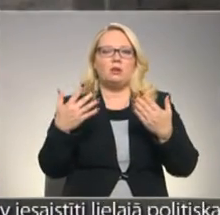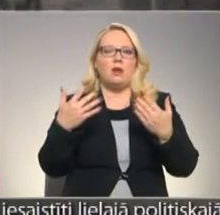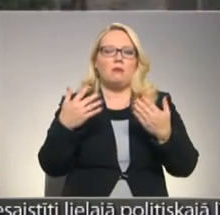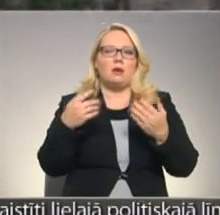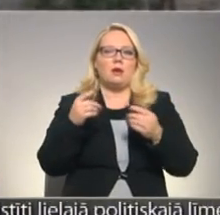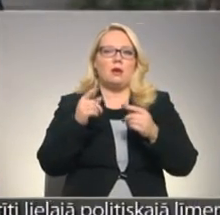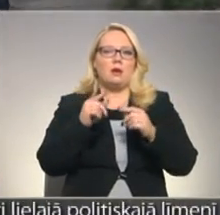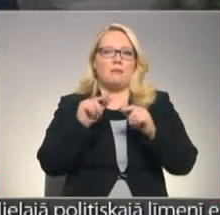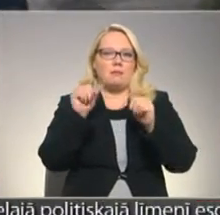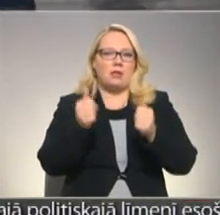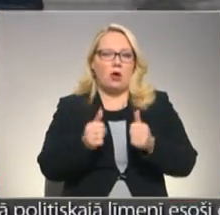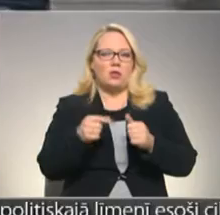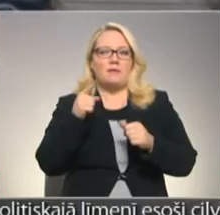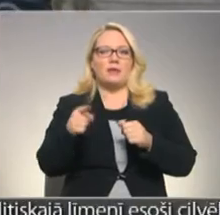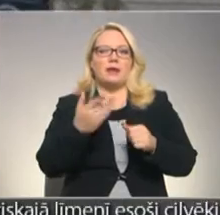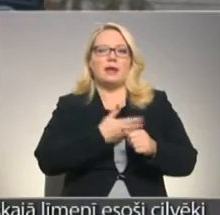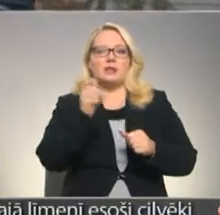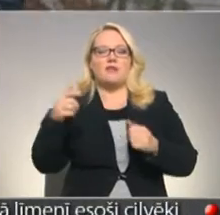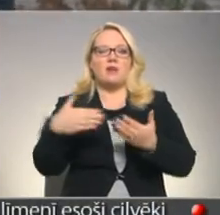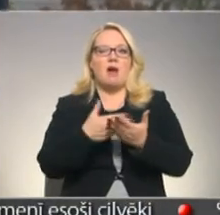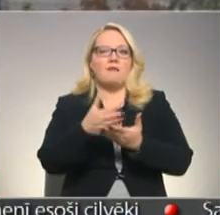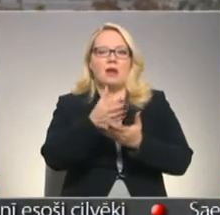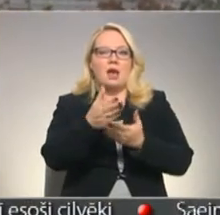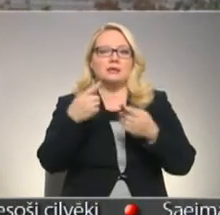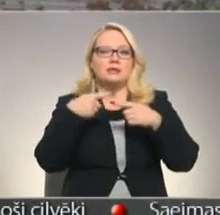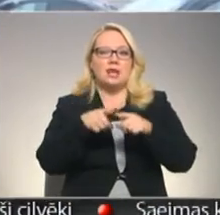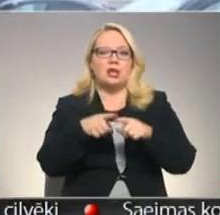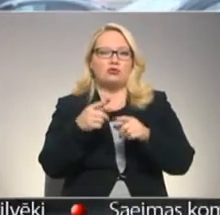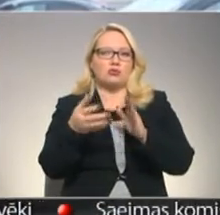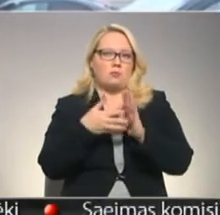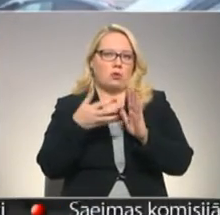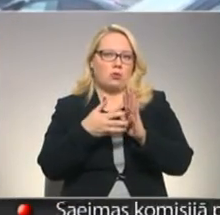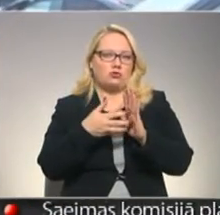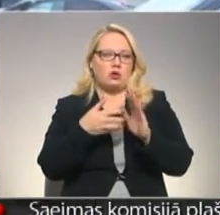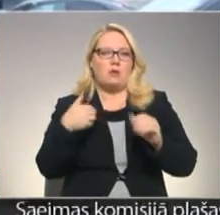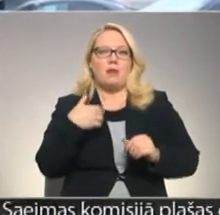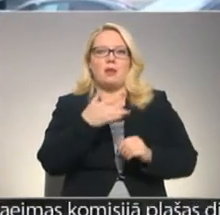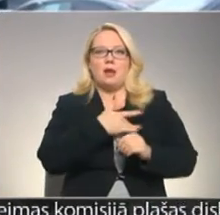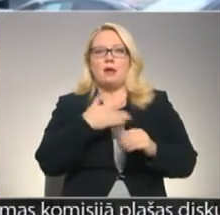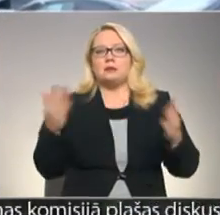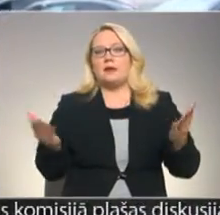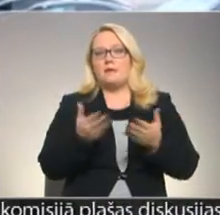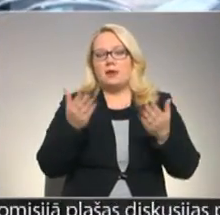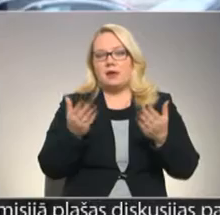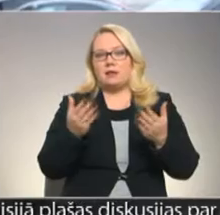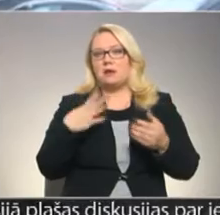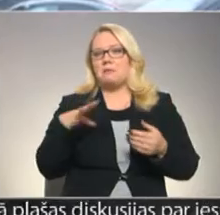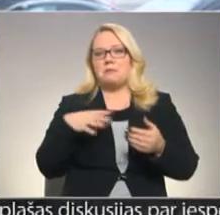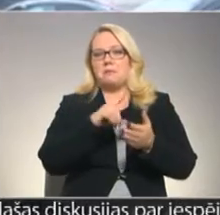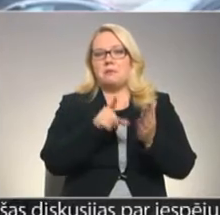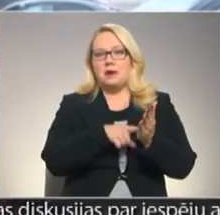saziņa ar vietējiem iedzīvotājiem vai arī navigācijas ierīču izmantošana. Man liekas, ka viegli. Jā. Kāpēc?